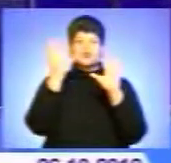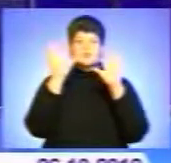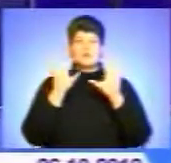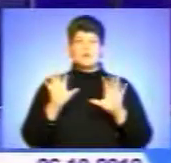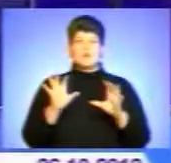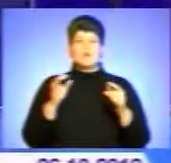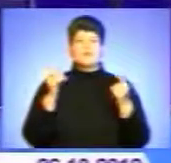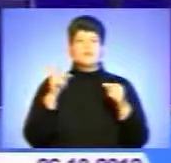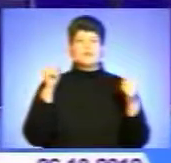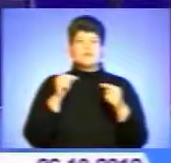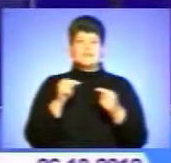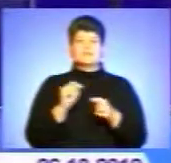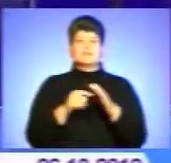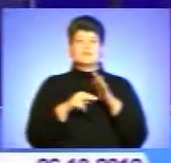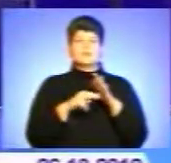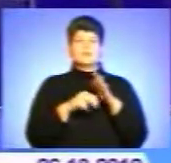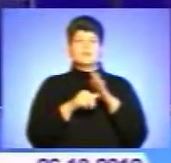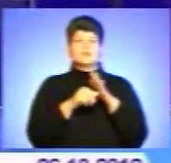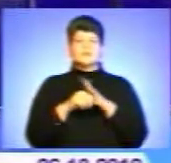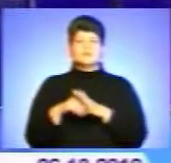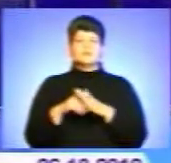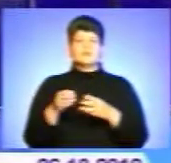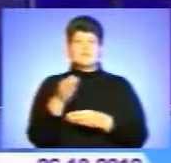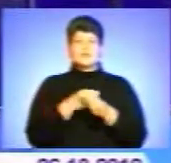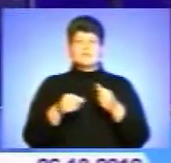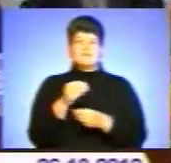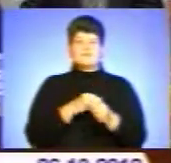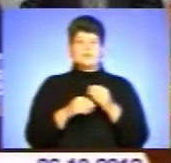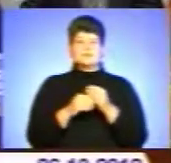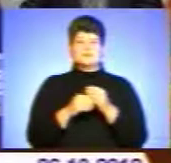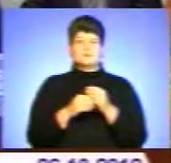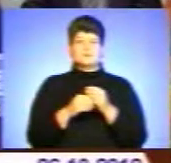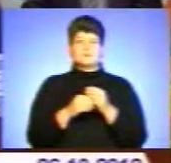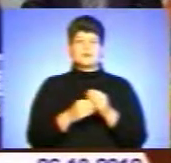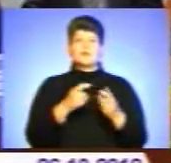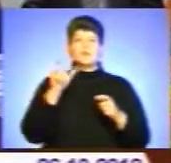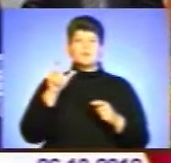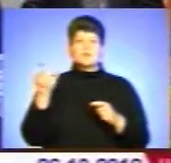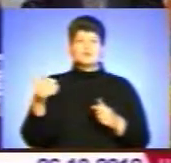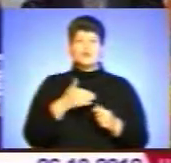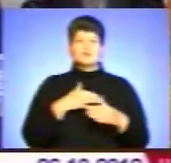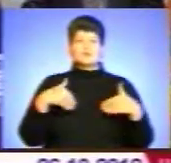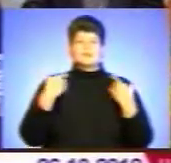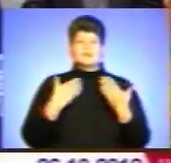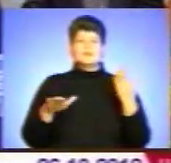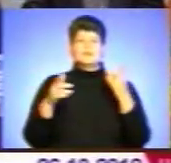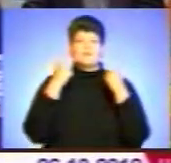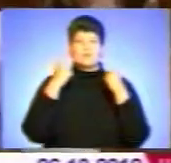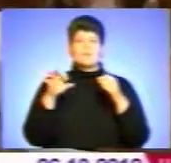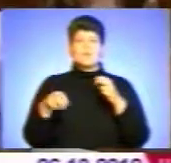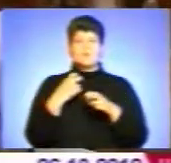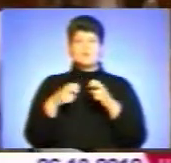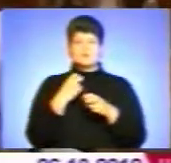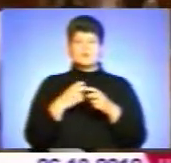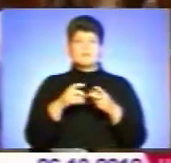протидії адміністративного тиску та фальсифікації. Детальніше у сюжеті. Для громадян, хочуть надати інформацію про порушення під час